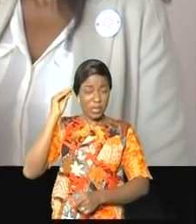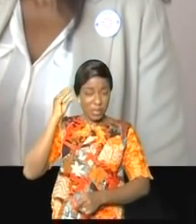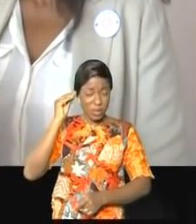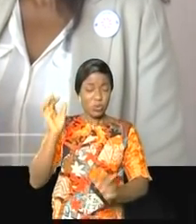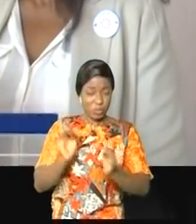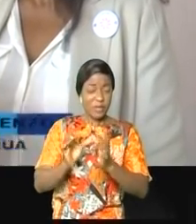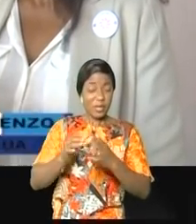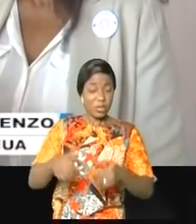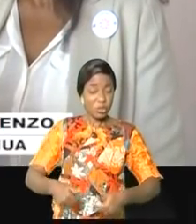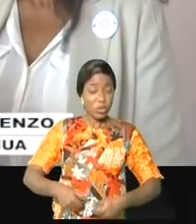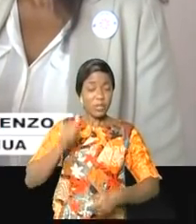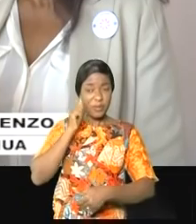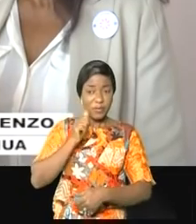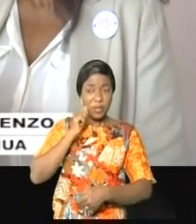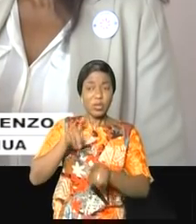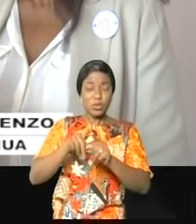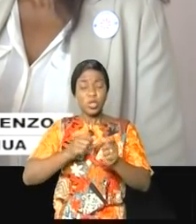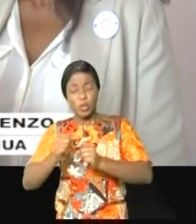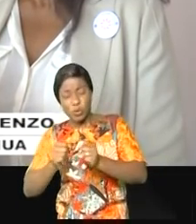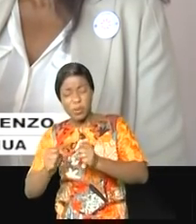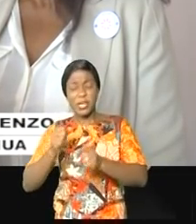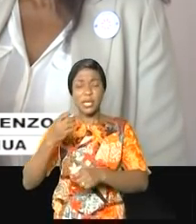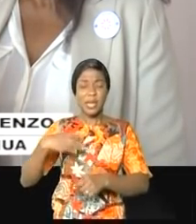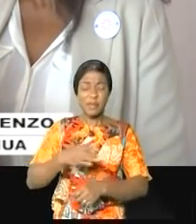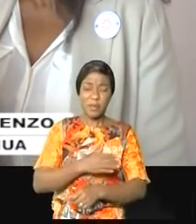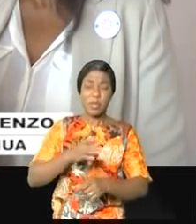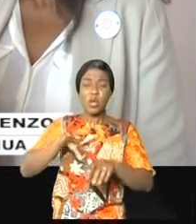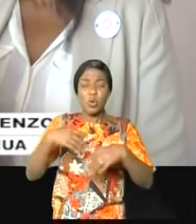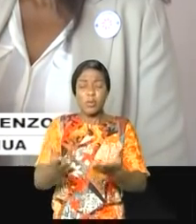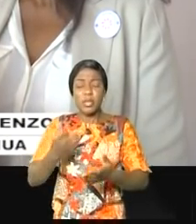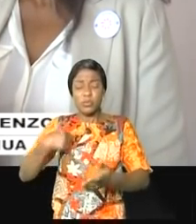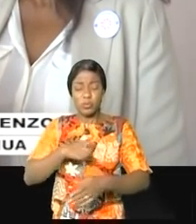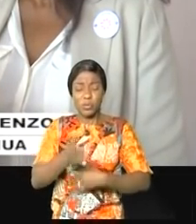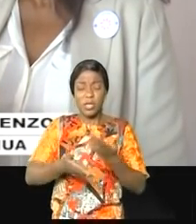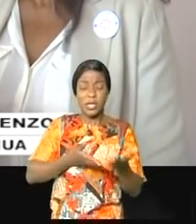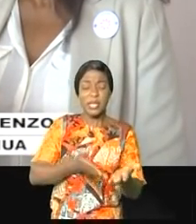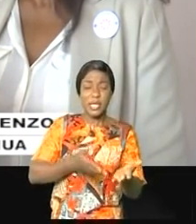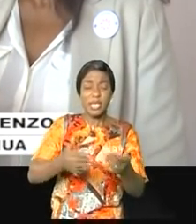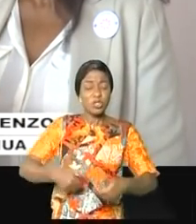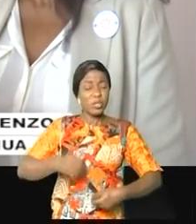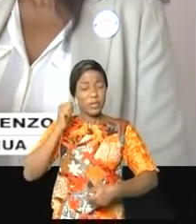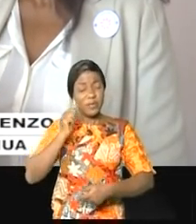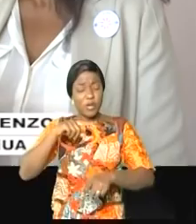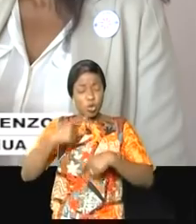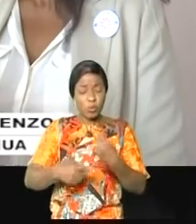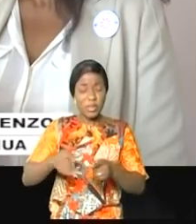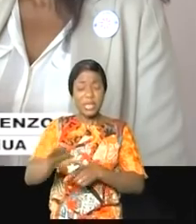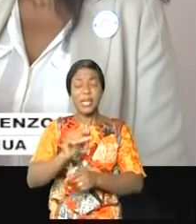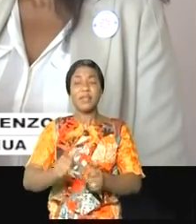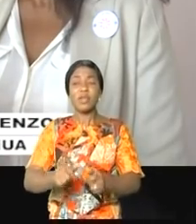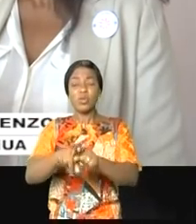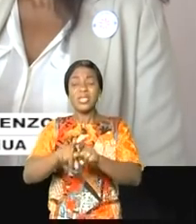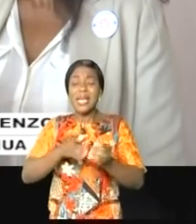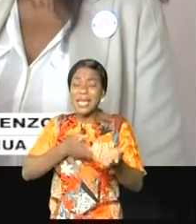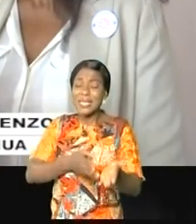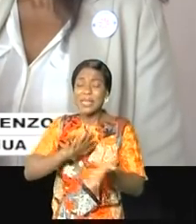dans tout ce qui est le combat de la femme, comment est-ce qu'on peut aider nos jeunes filles qui sont en train de commencer à pouvoir les